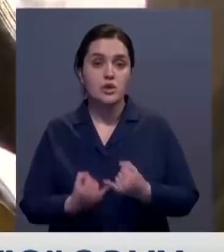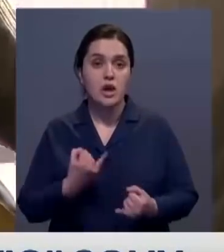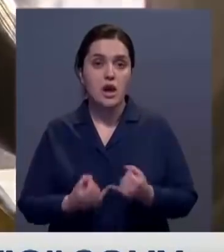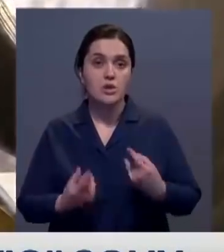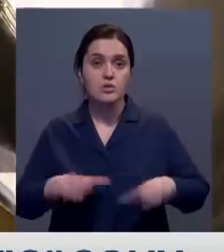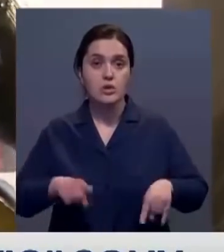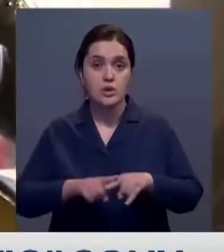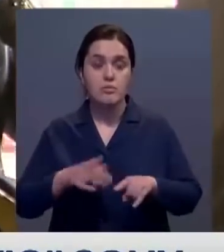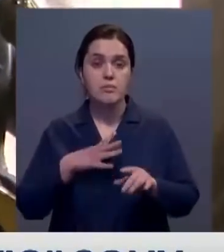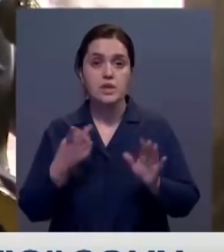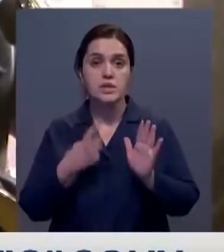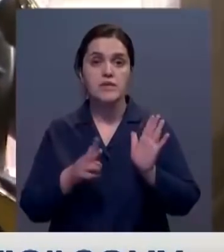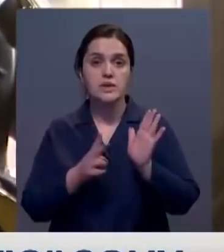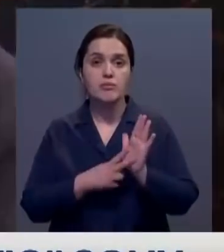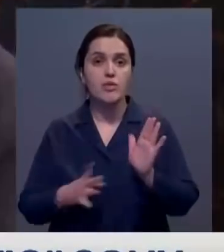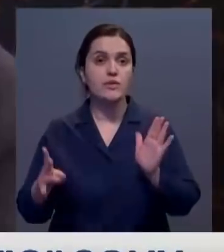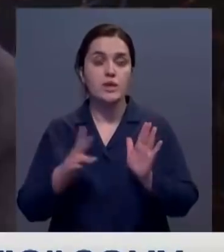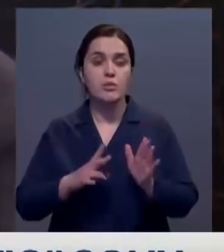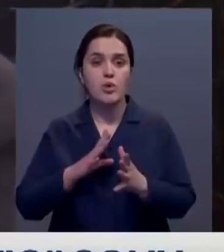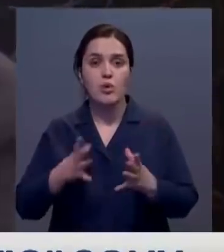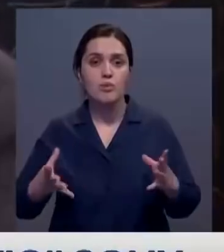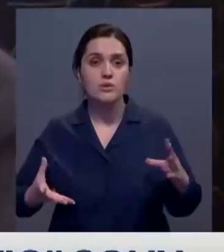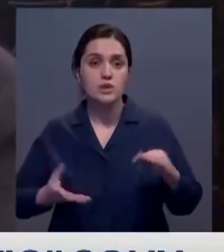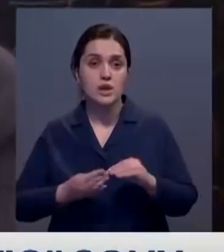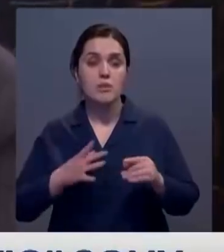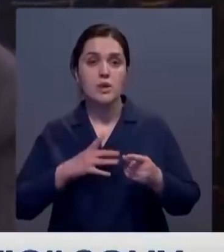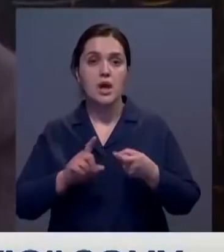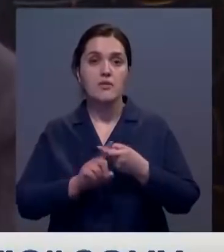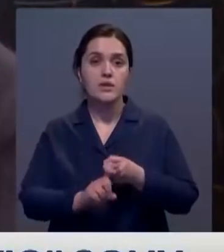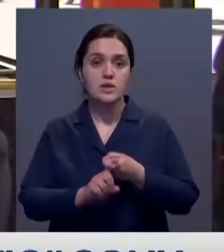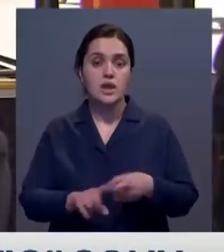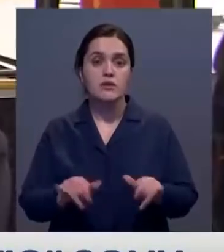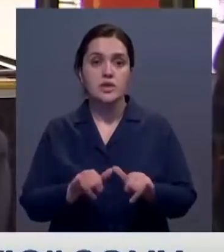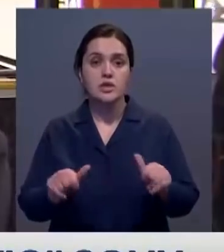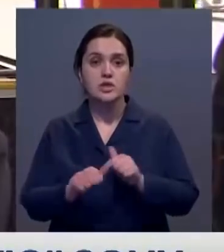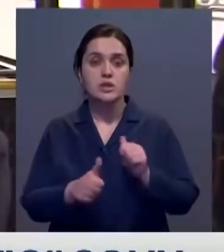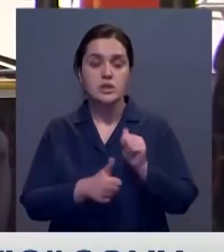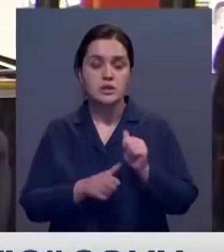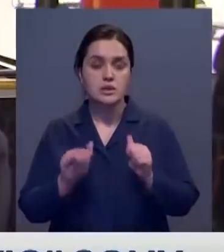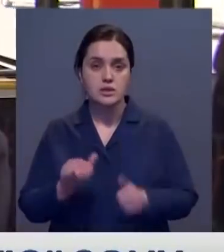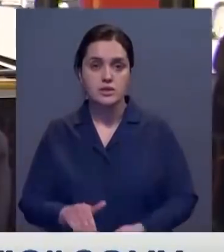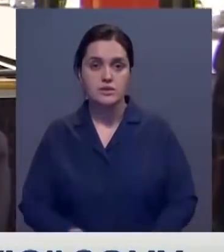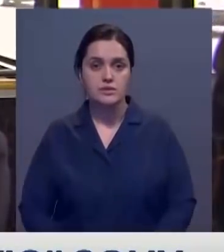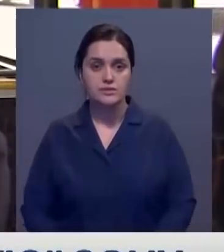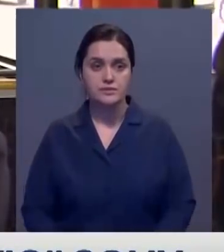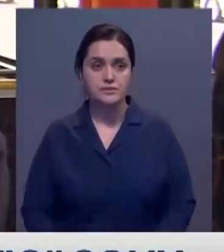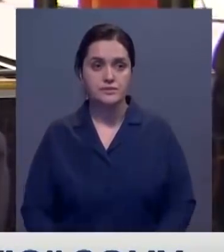в желтой зоне Алматы находился с 27 ноября. Общее число инфицированных там превысило 16 тысяч.